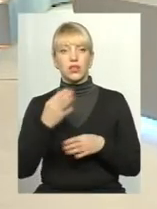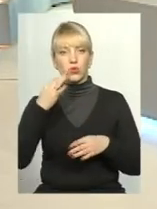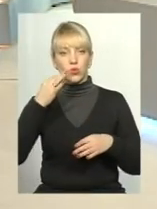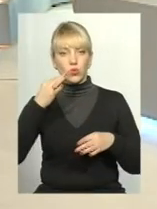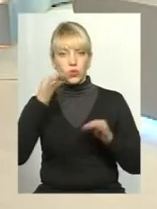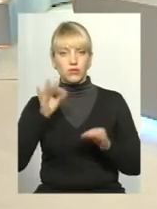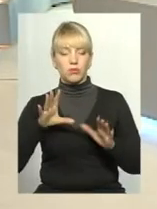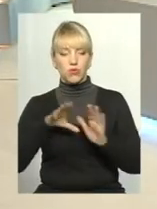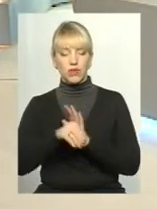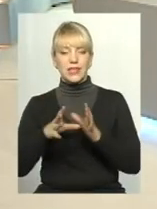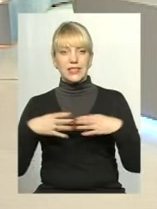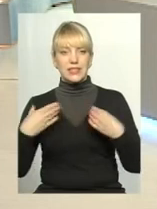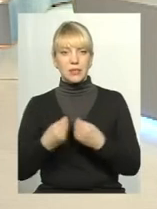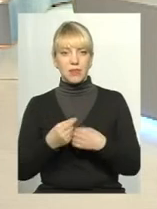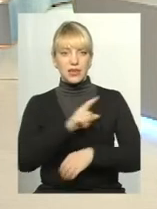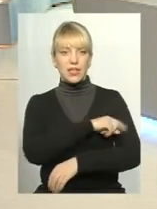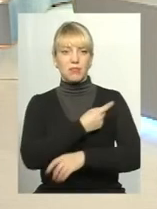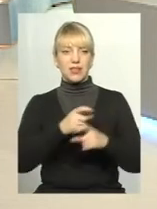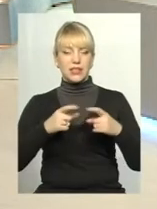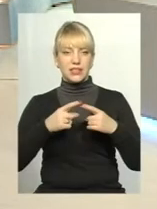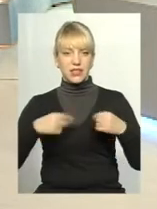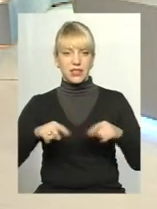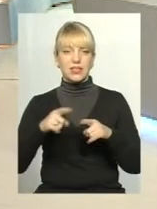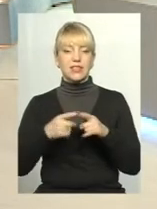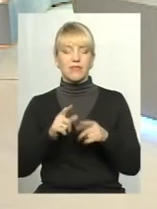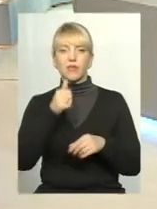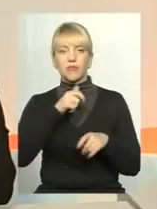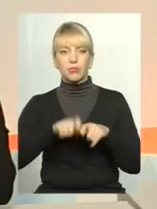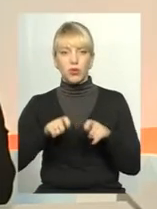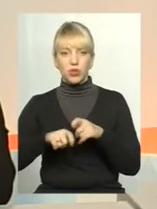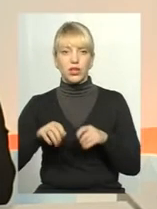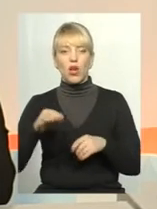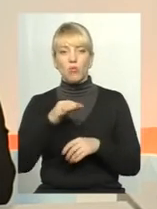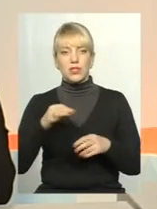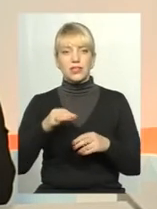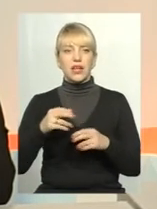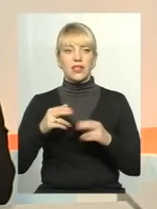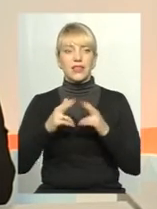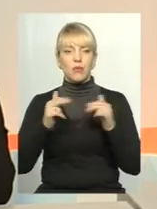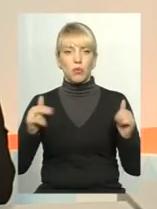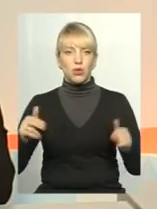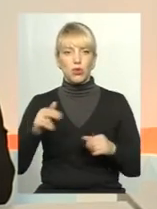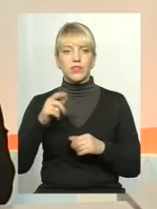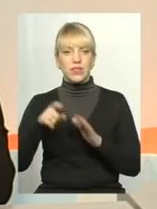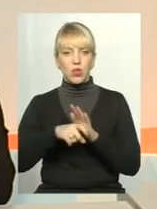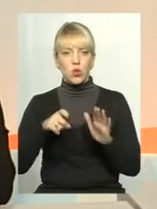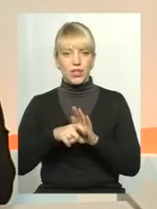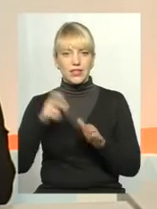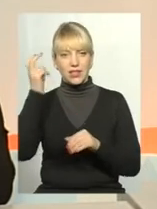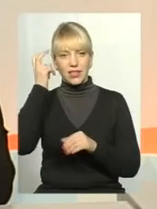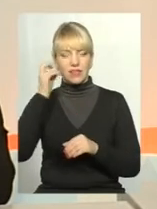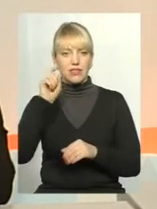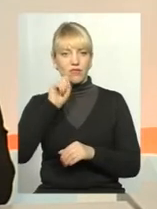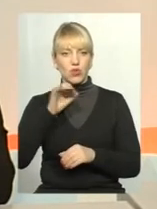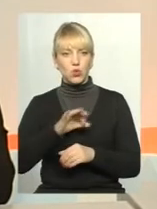провадження провадження сімейної медицини в кількох пілотних областях. Це була Дніпропетровська, Донецька область, місто Київ і Вінницька область.